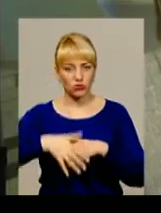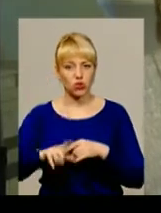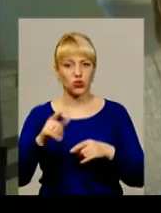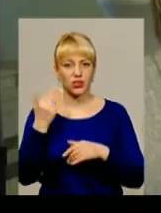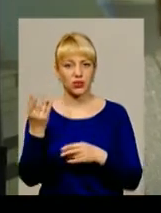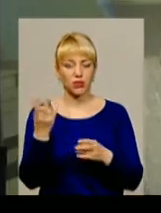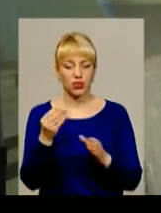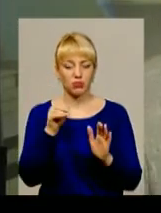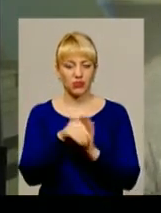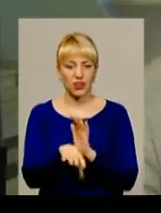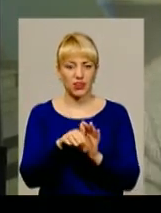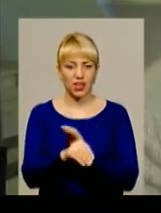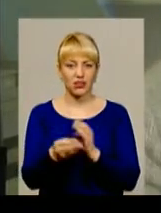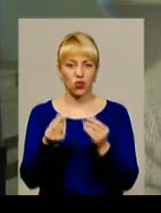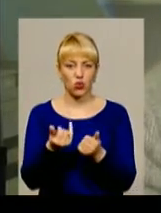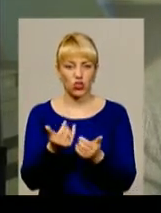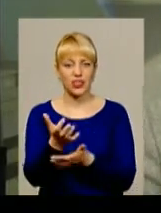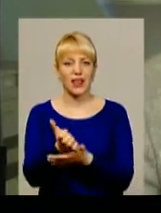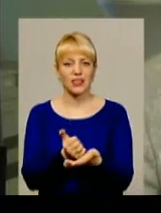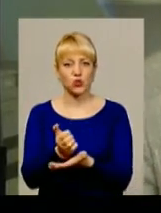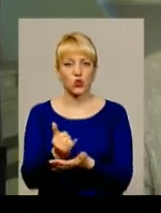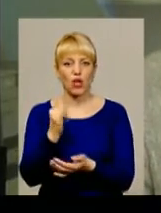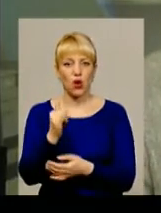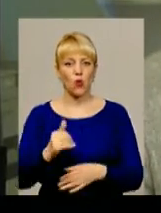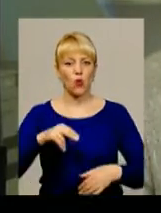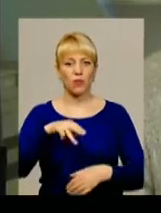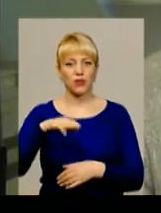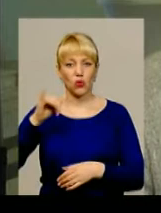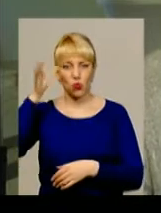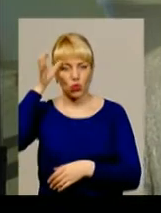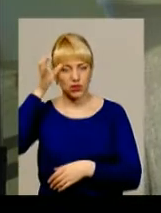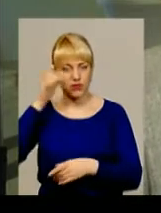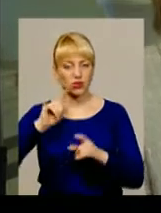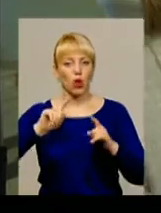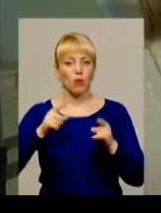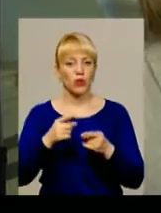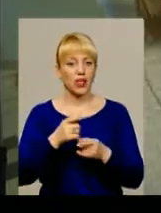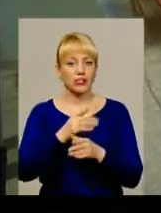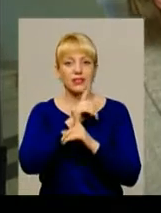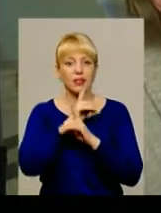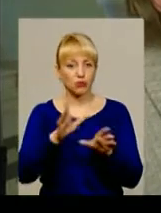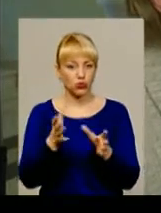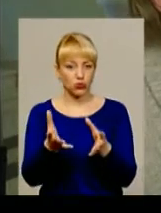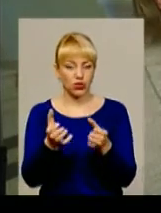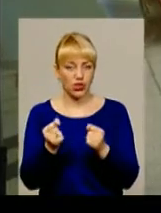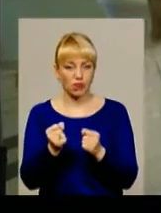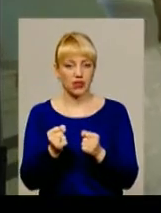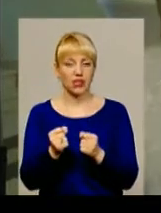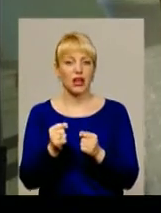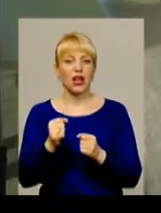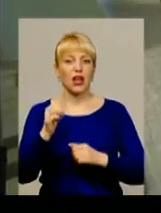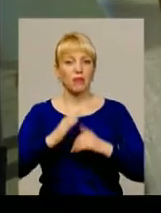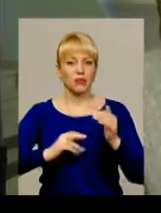вкладати кошти і ресурси у професійно-технічну освіту, інакше вони не отримують кваліфіковані кадри.